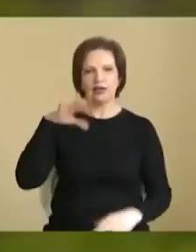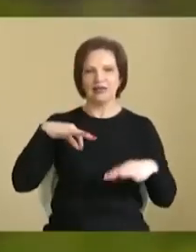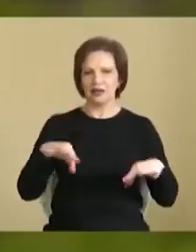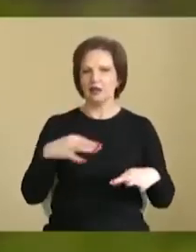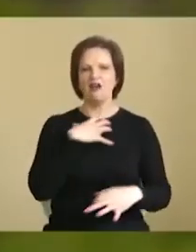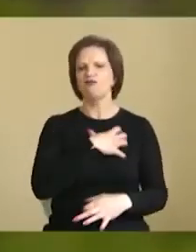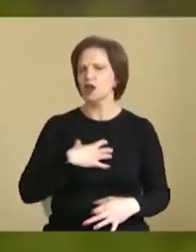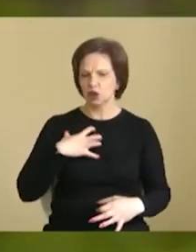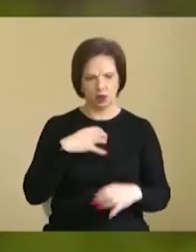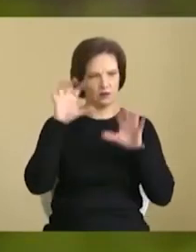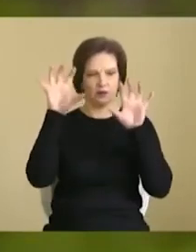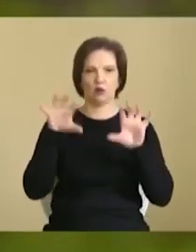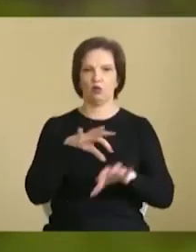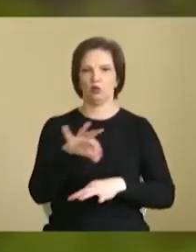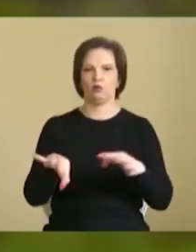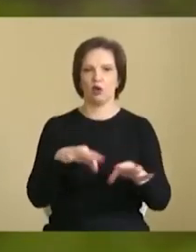Важливі законопроекти.